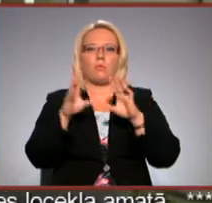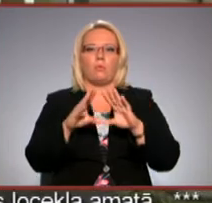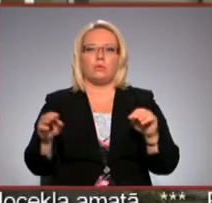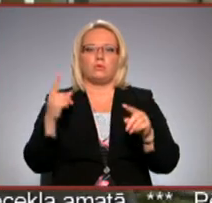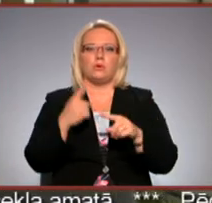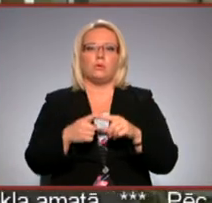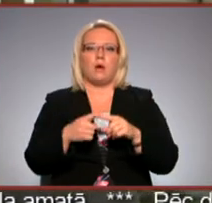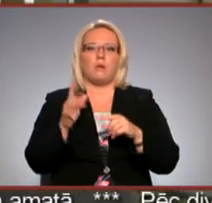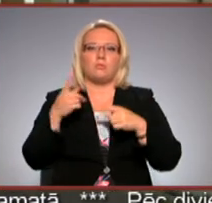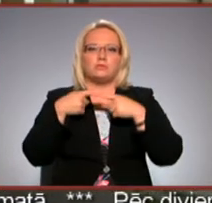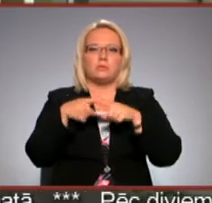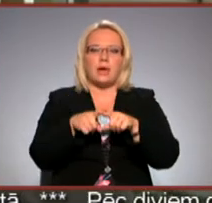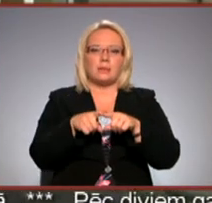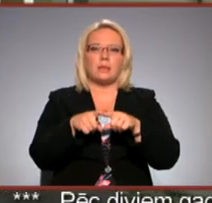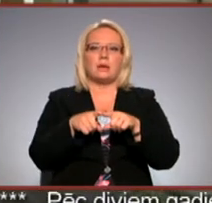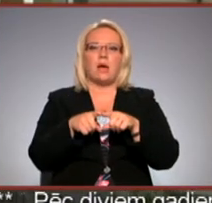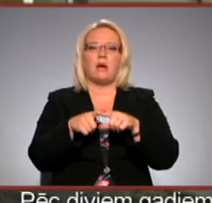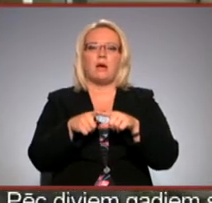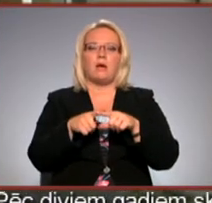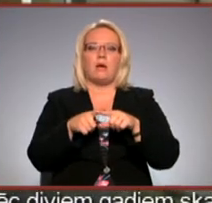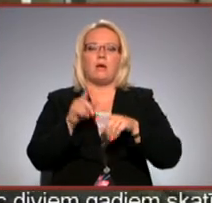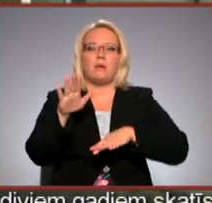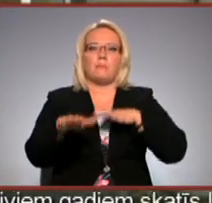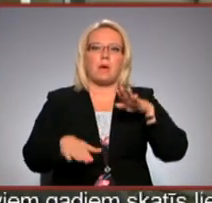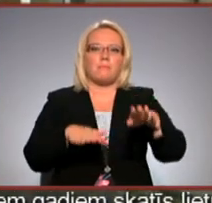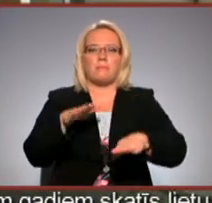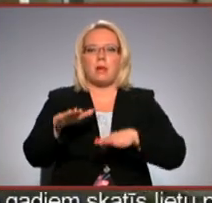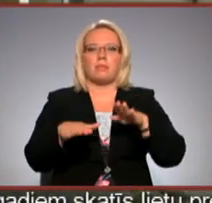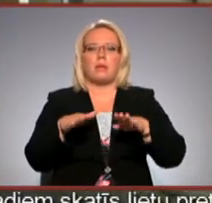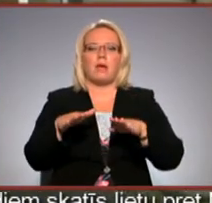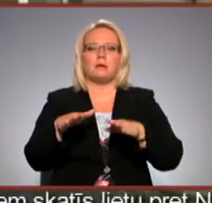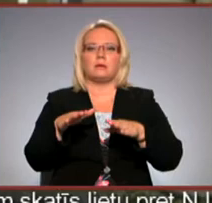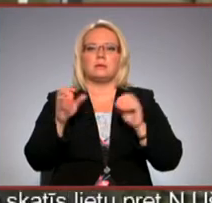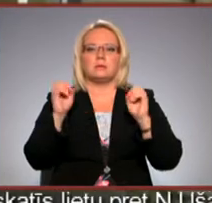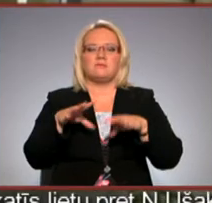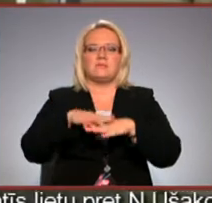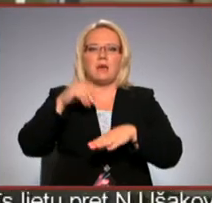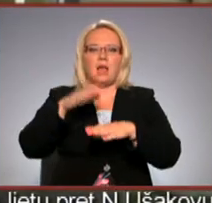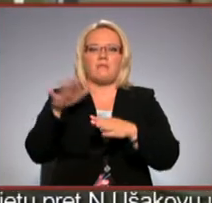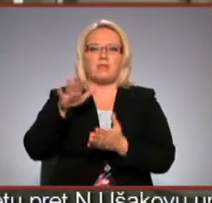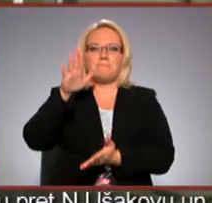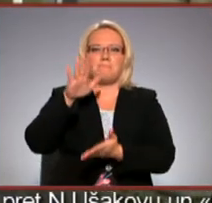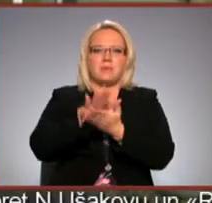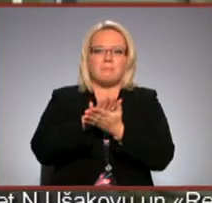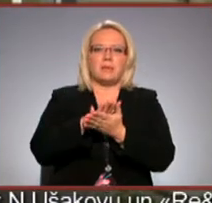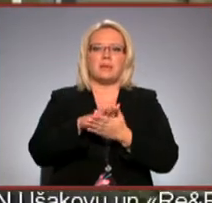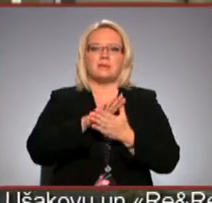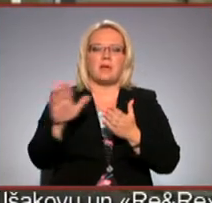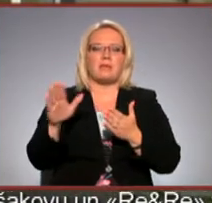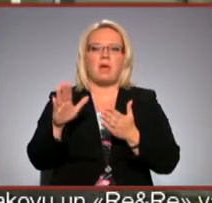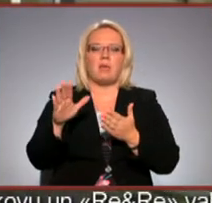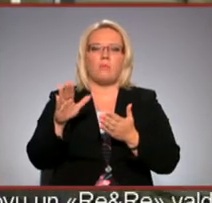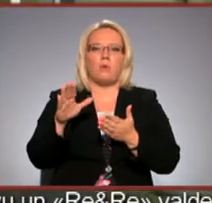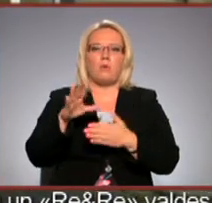šodien būs tehnika un piebradāsim tur, kur ir svaigā zāle, viņu pieblietēsim, lai netiek kūdras